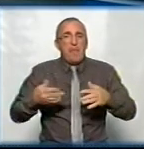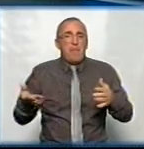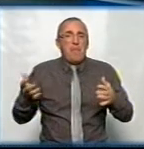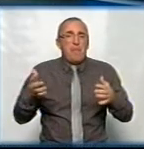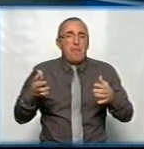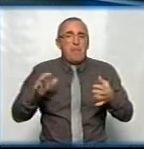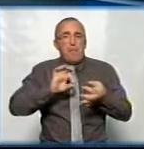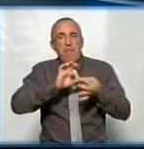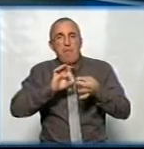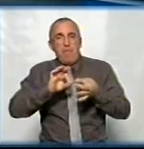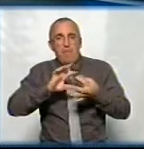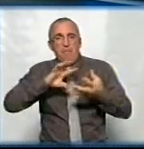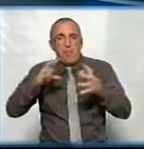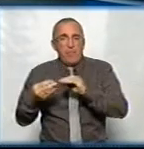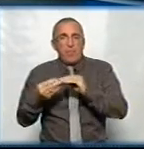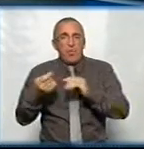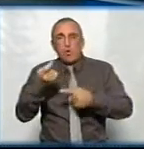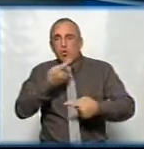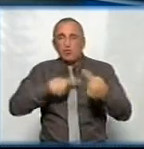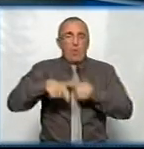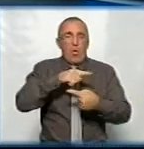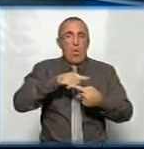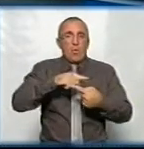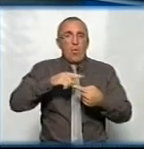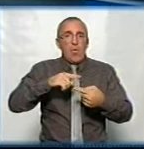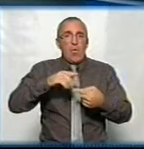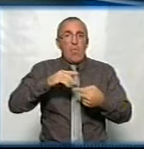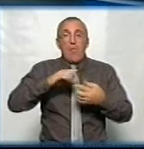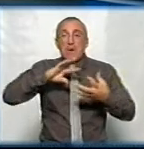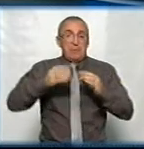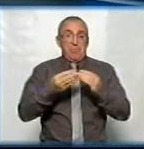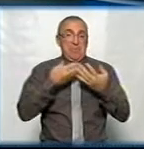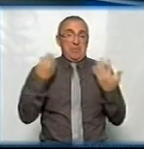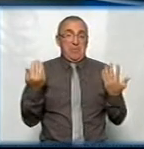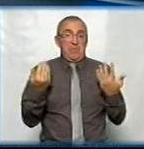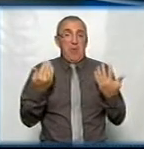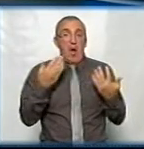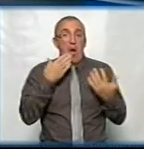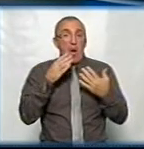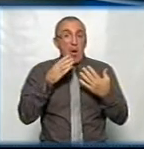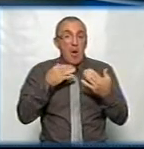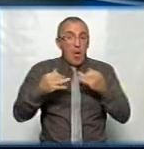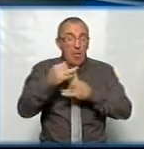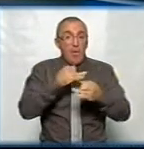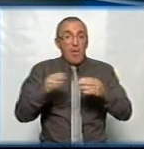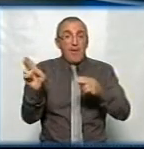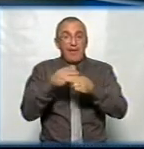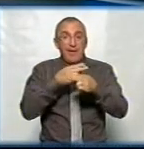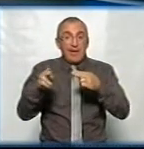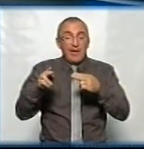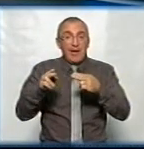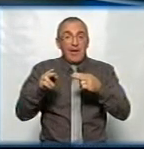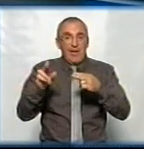навпаки до зворотнього варіанту, результату немає і тому, а мова про реконструкцію головної площі